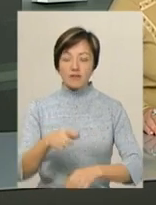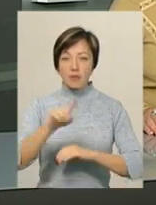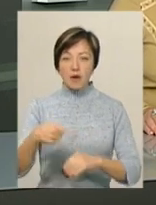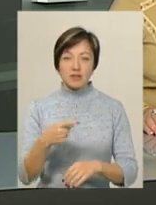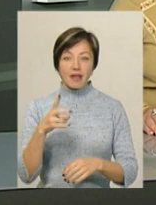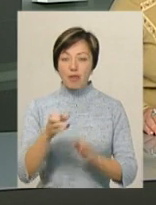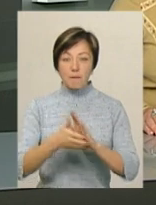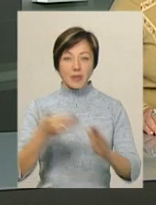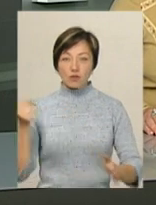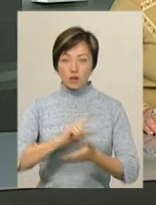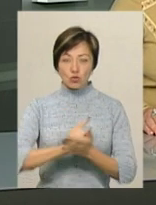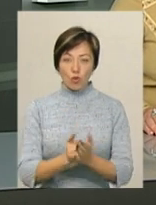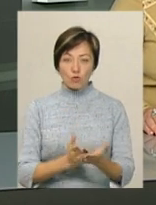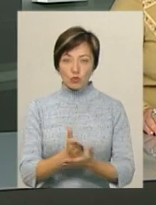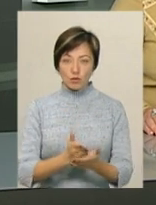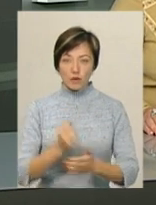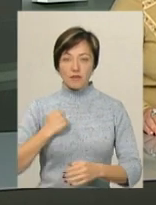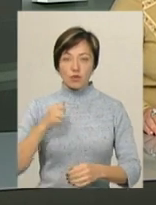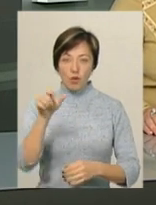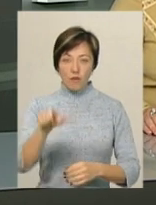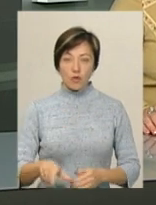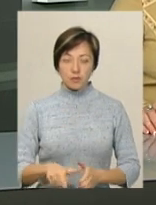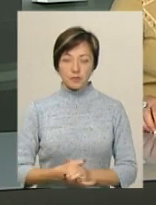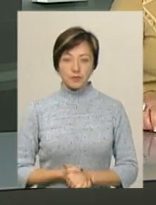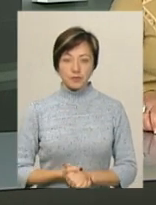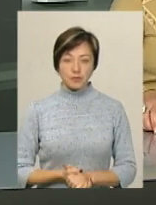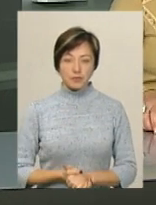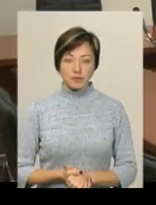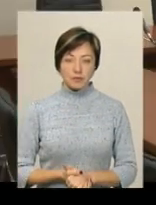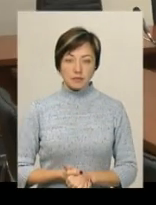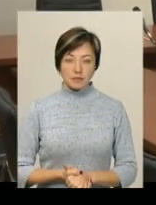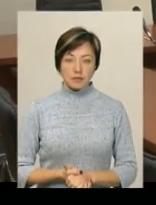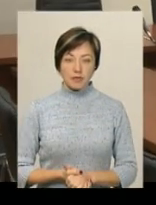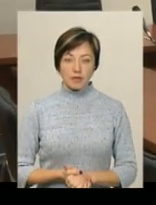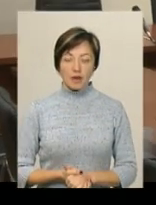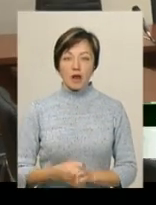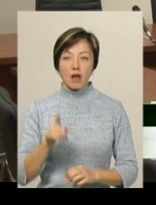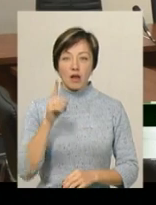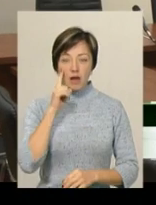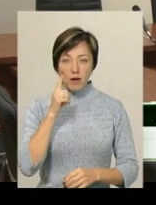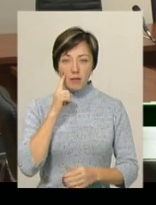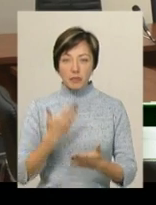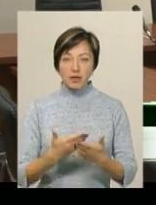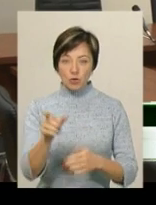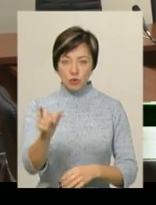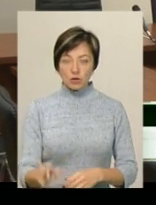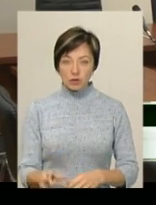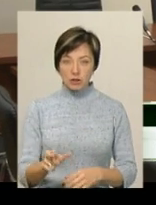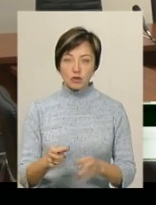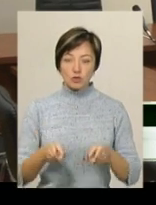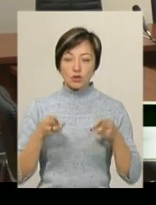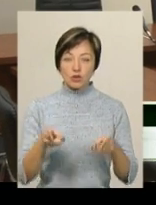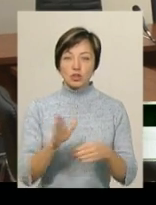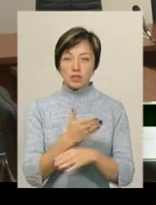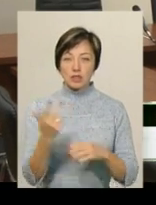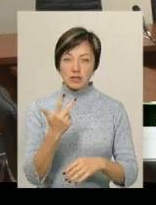непризов на строкову службу військово зобов'язаного. Службовець підозрюється у вчиненні злочину, передбаченої частиною